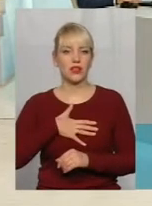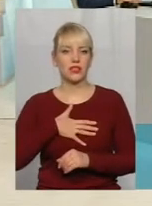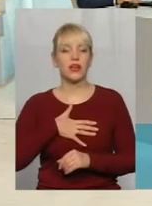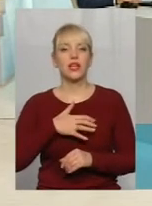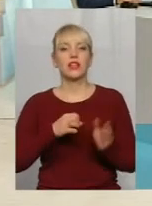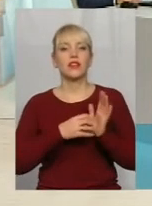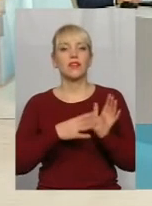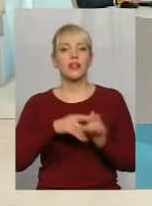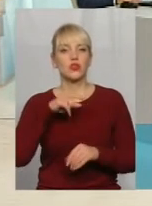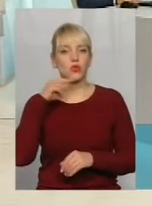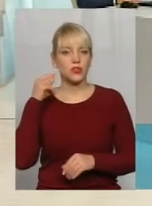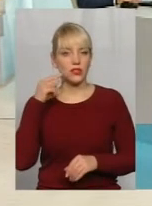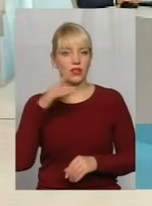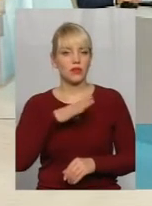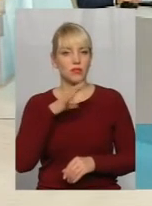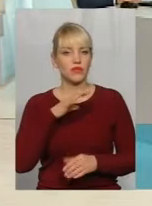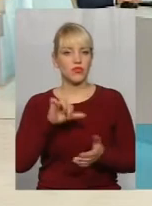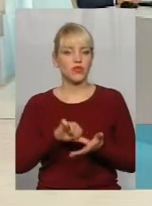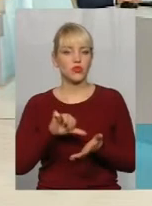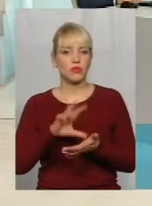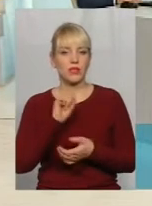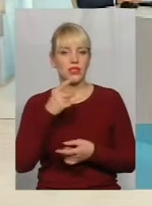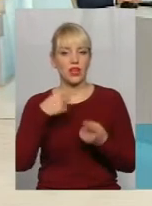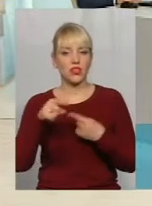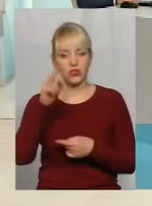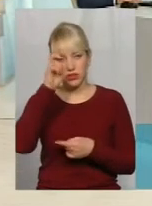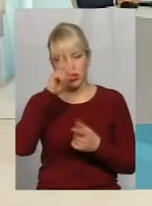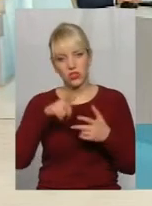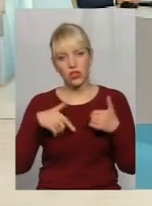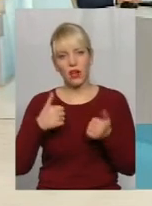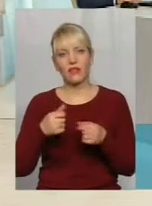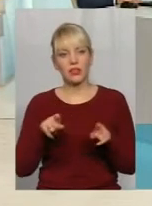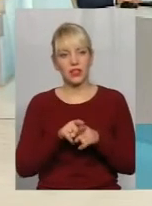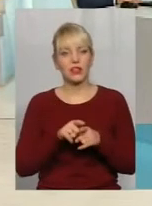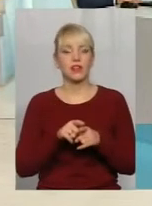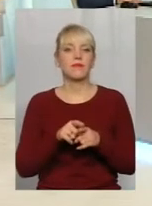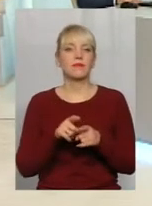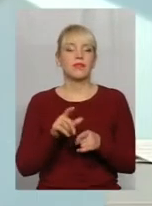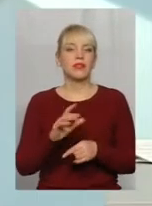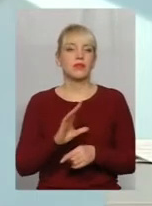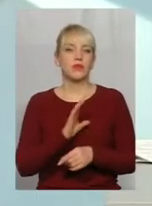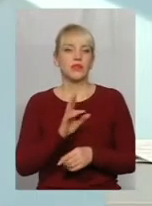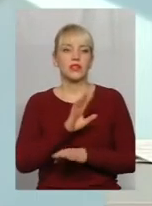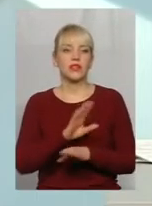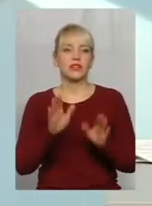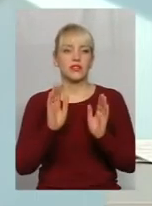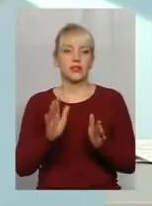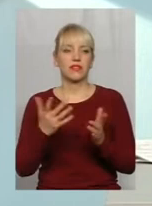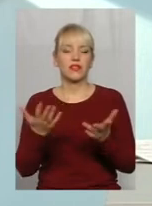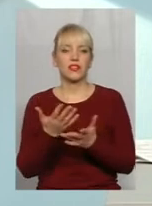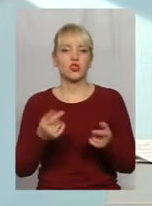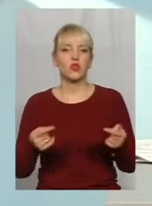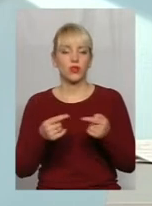19 росіян колишніх виступають за інші держави. Тобто така тенденція, не тільки, говориться, в якійсь